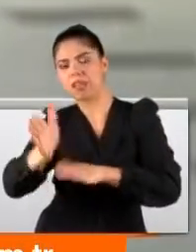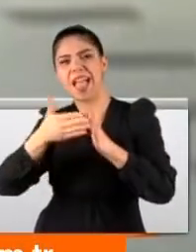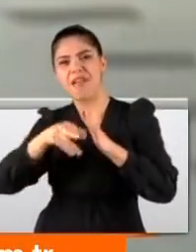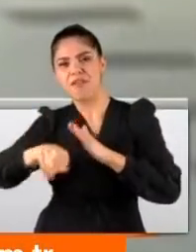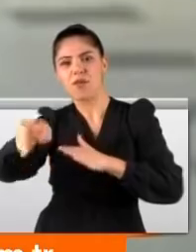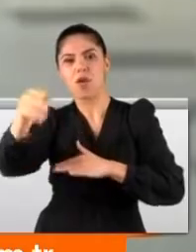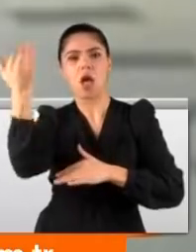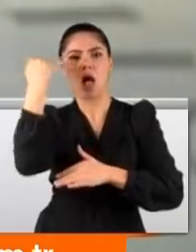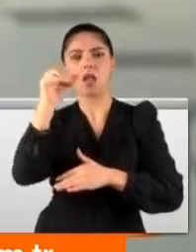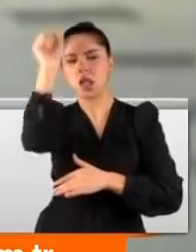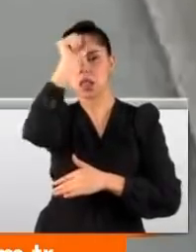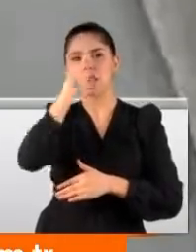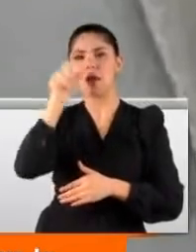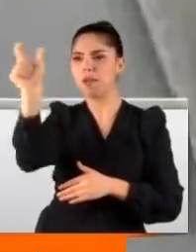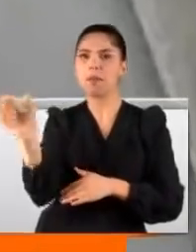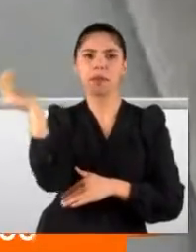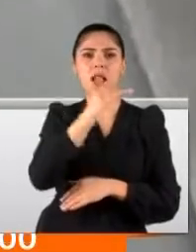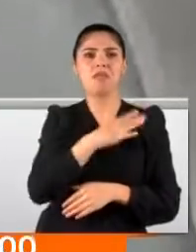Arkasından gelen sapığı fark etmedi.